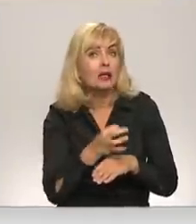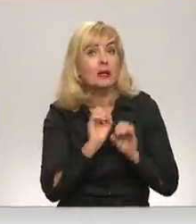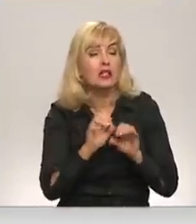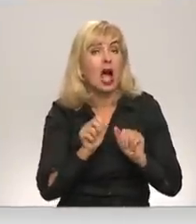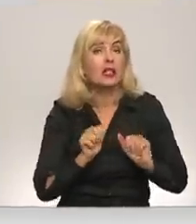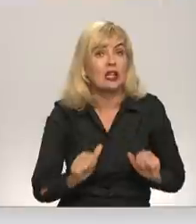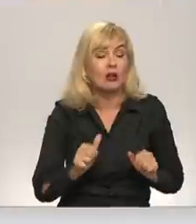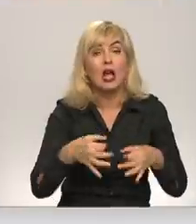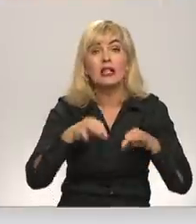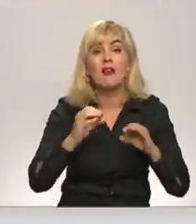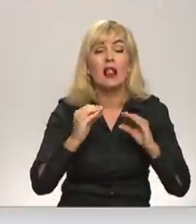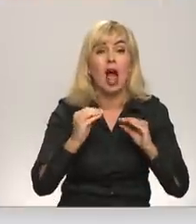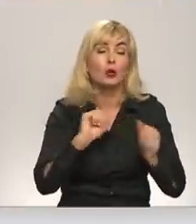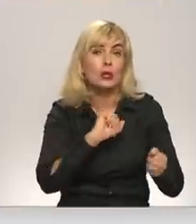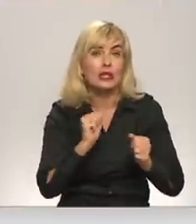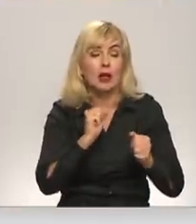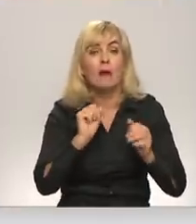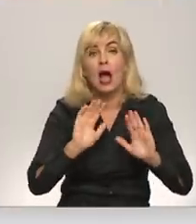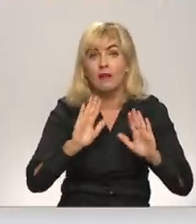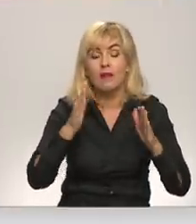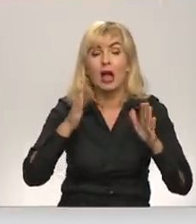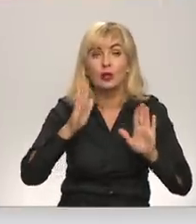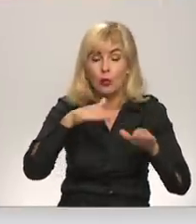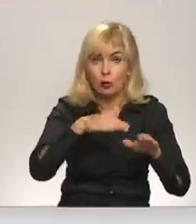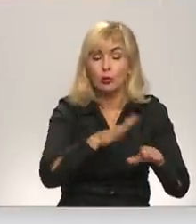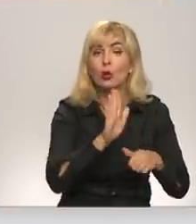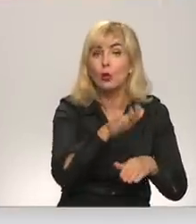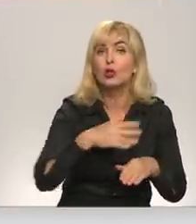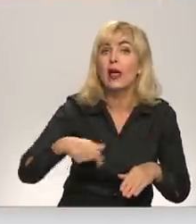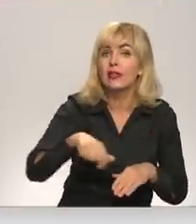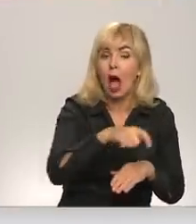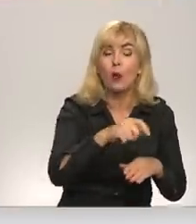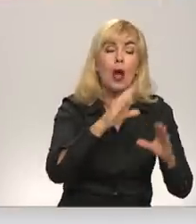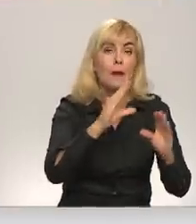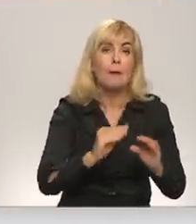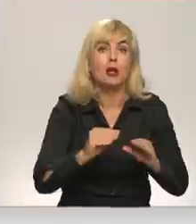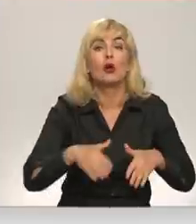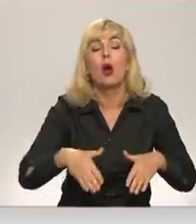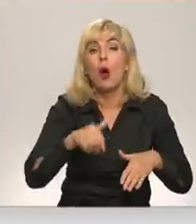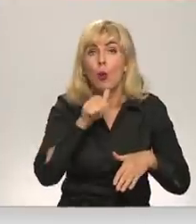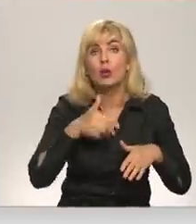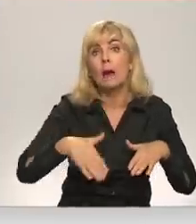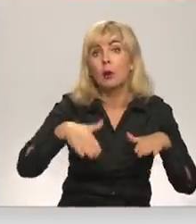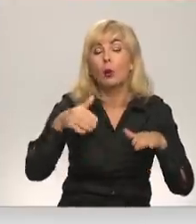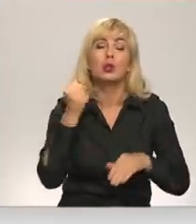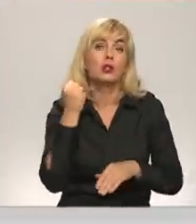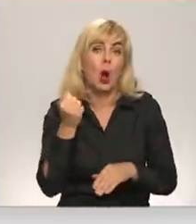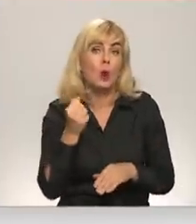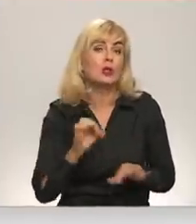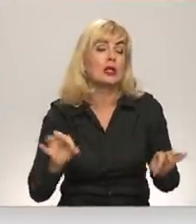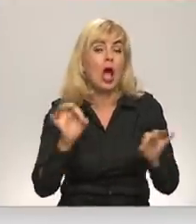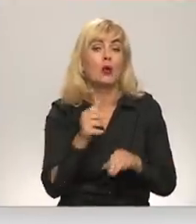šobrīd svarīgi ir, lai ladus izkustētos un veiksmīgi arī plūst uz Daugavu. Tādījādi mazinot plūdu draudus. Nekādu tādu īpašu